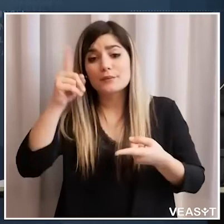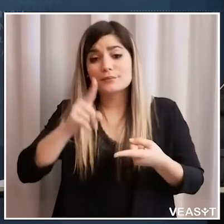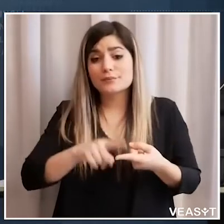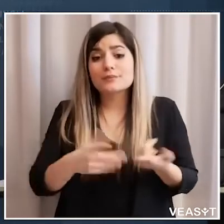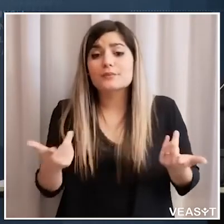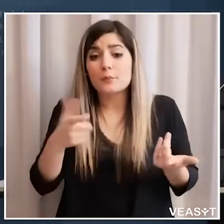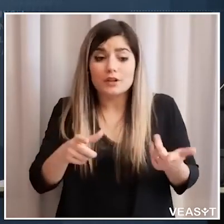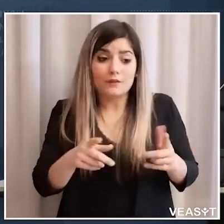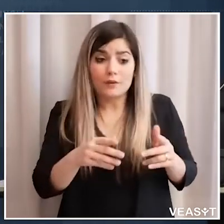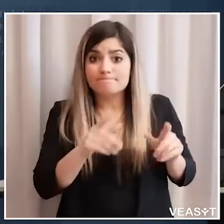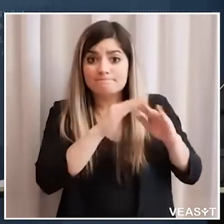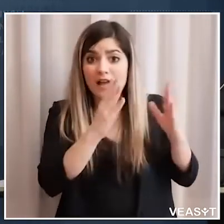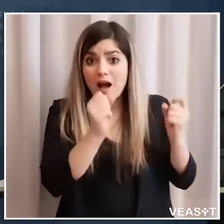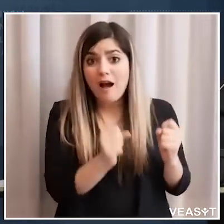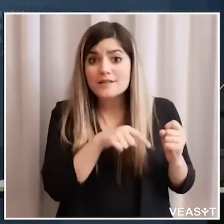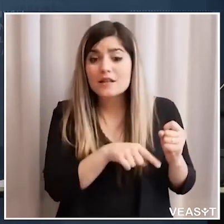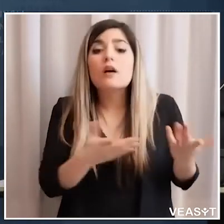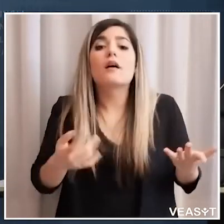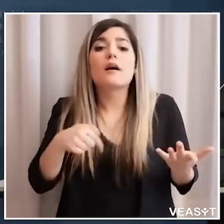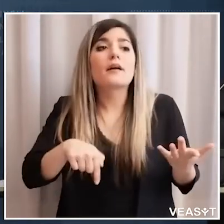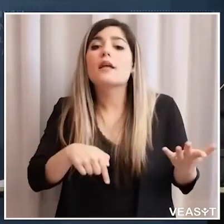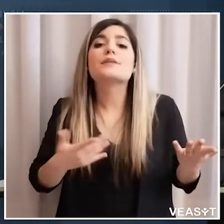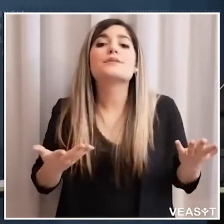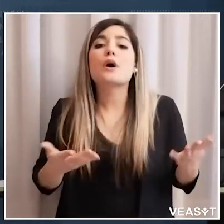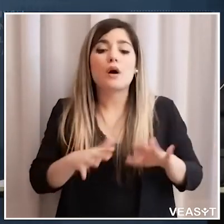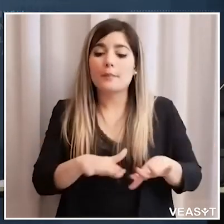costrette a stare in ferie durante il lockdown e non sanno